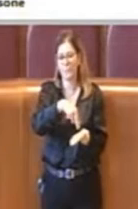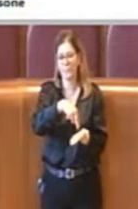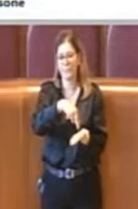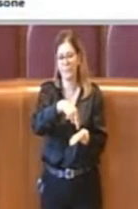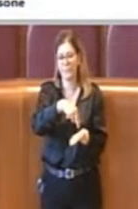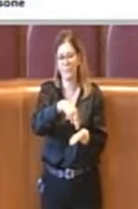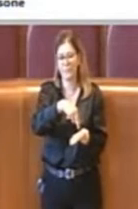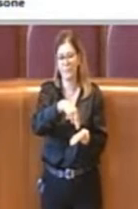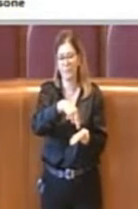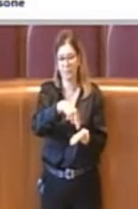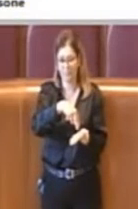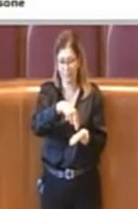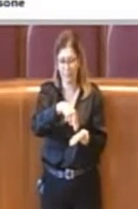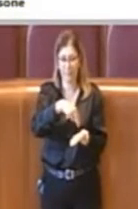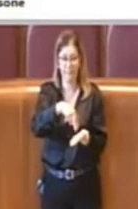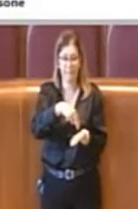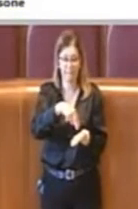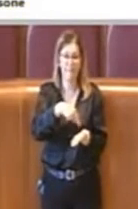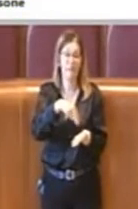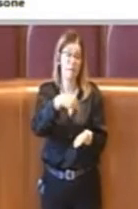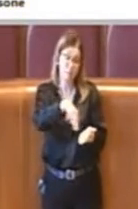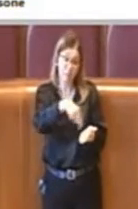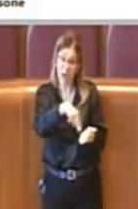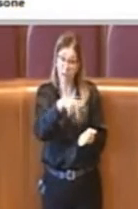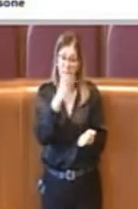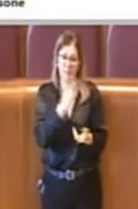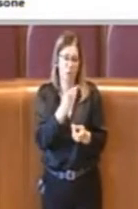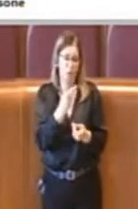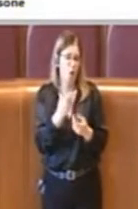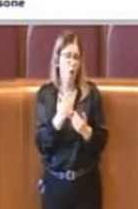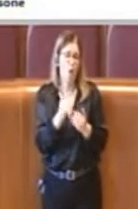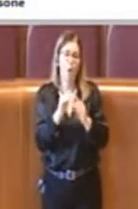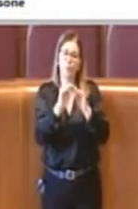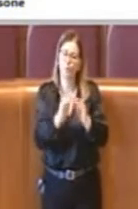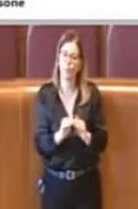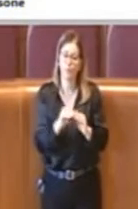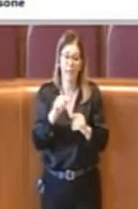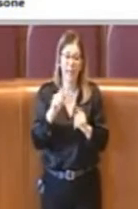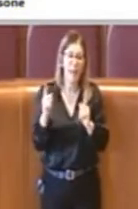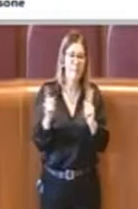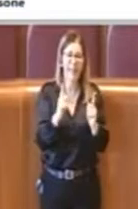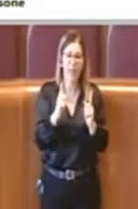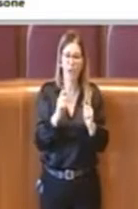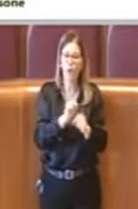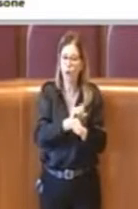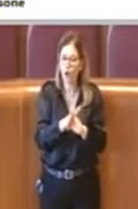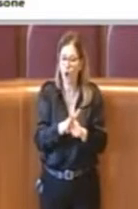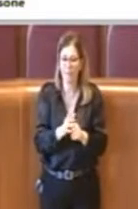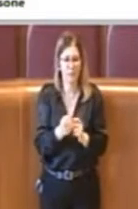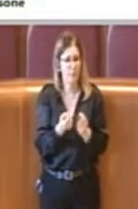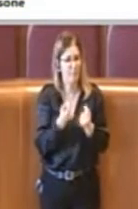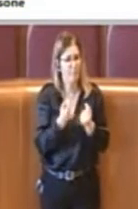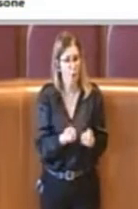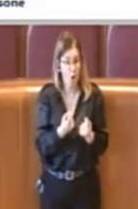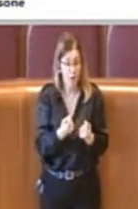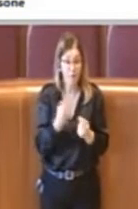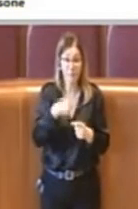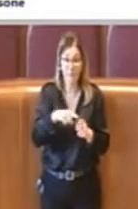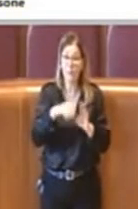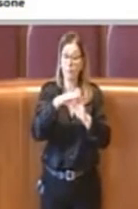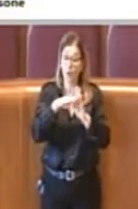lavoratori e artisti tra i meno tutelati insomma durante questo periodo di Covid elaborato un protocollo con i